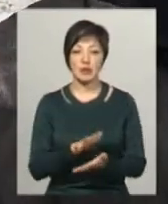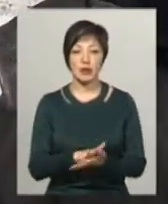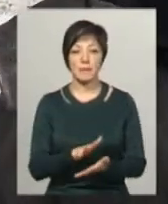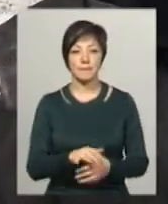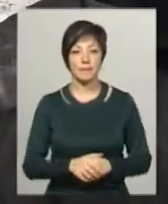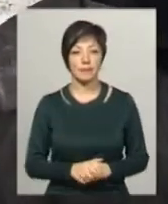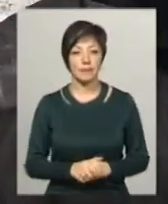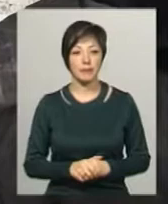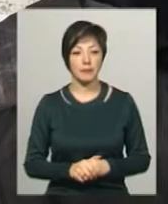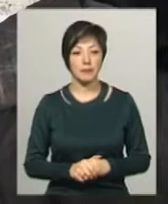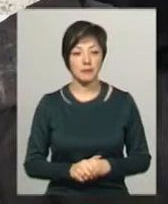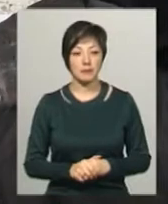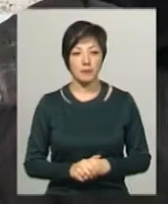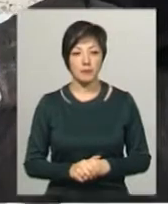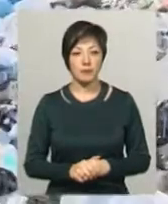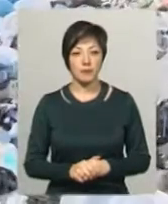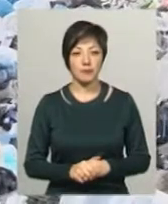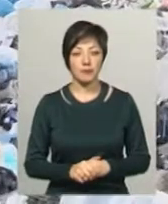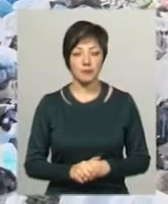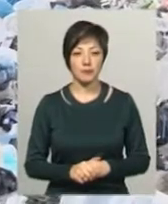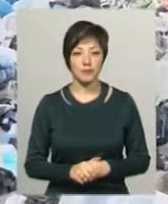Пересипка йде, грунтом.